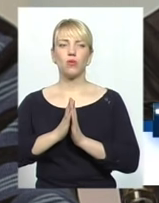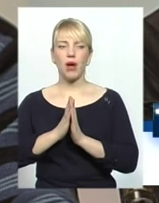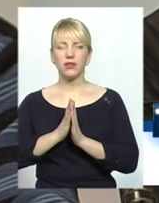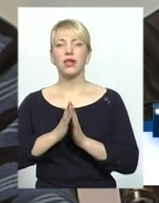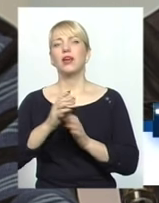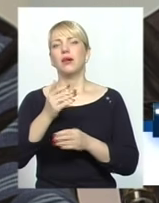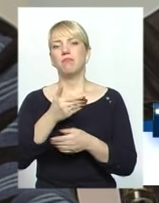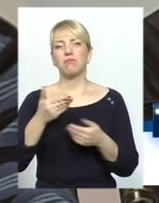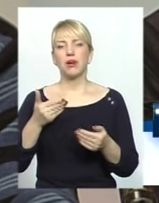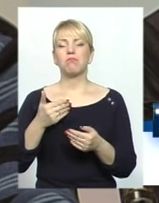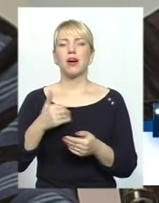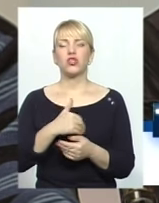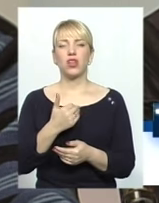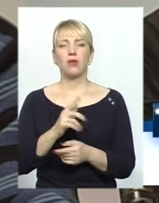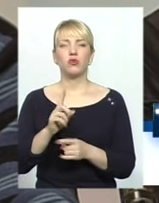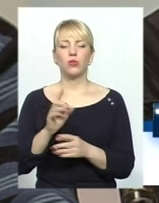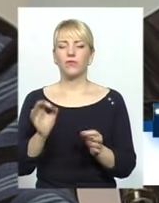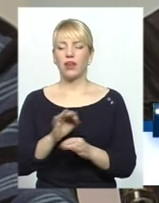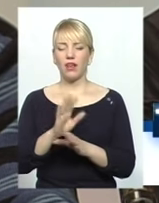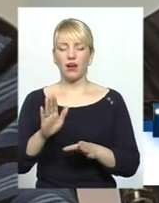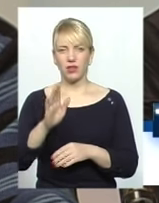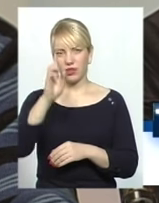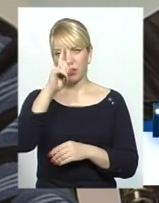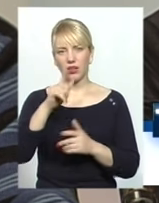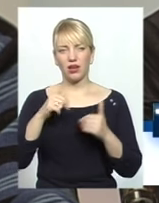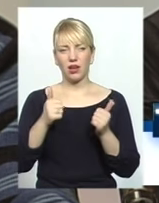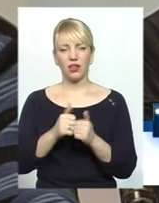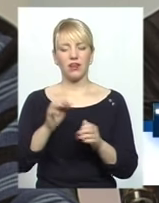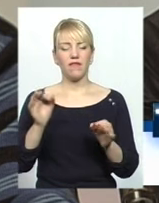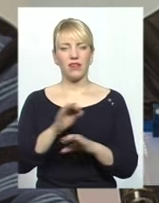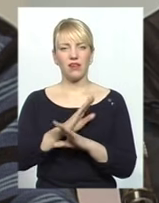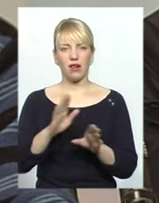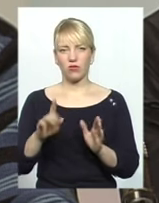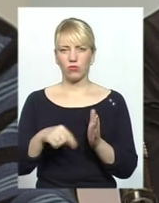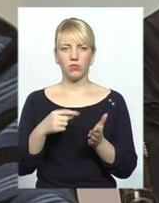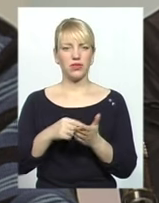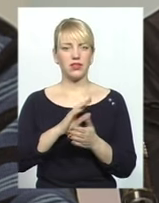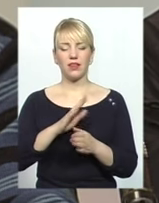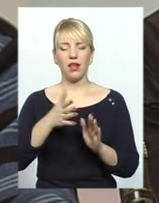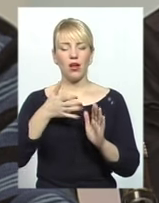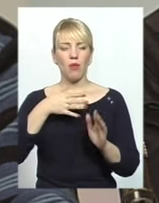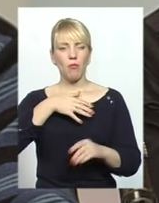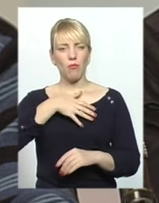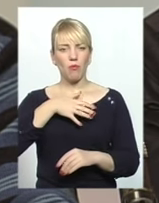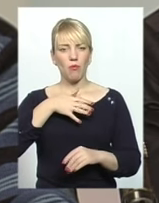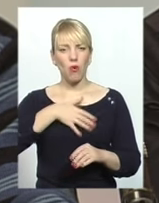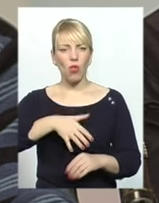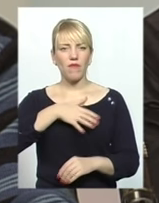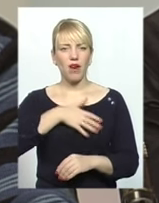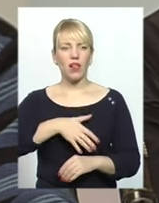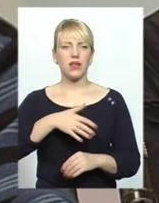бажаємо, щоб ні в якій країні і ні в якому місті не проливалася кров невинних людей.